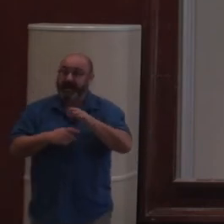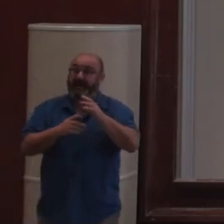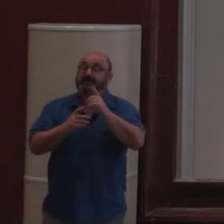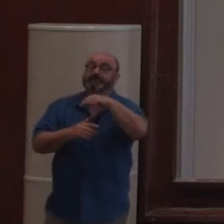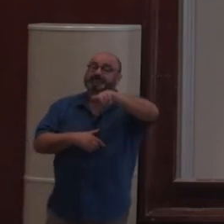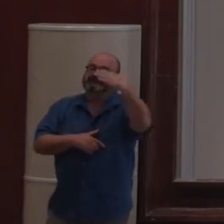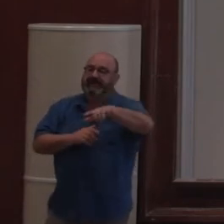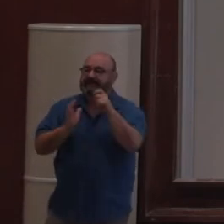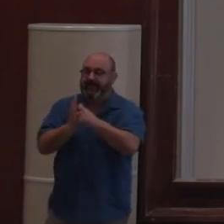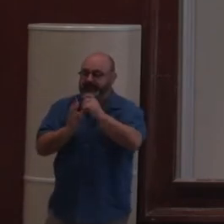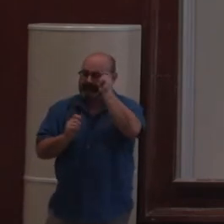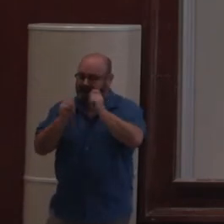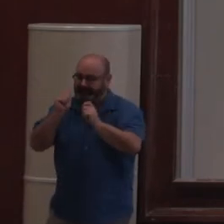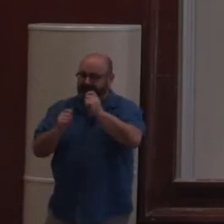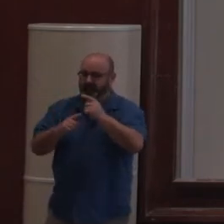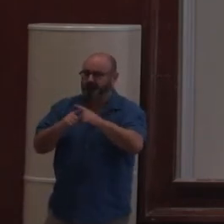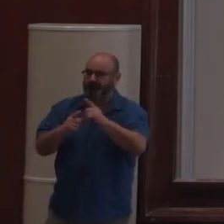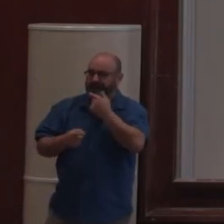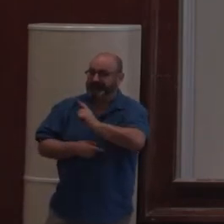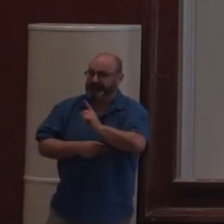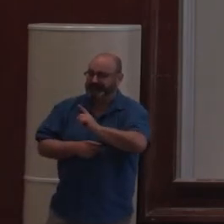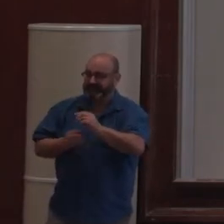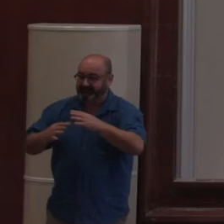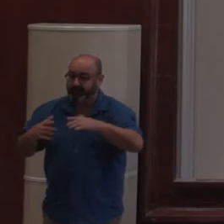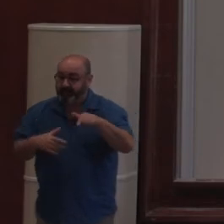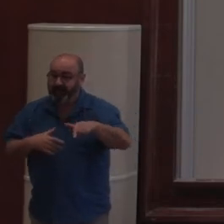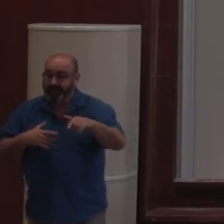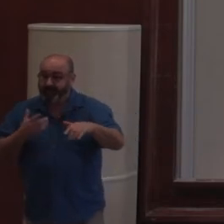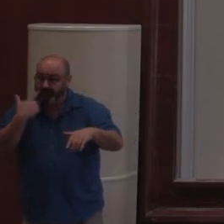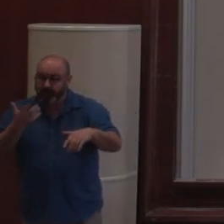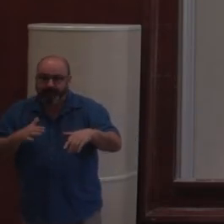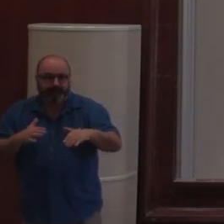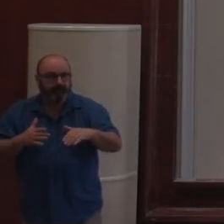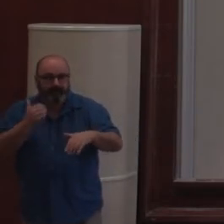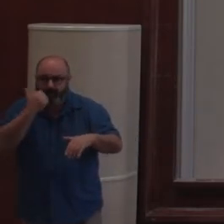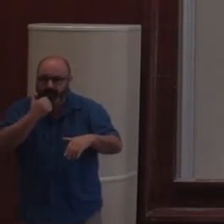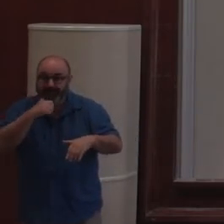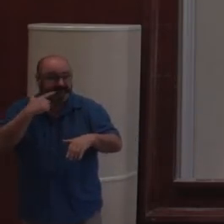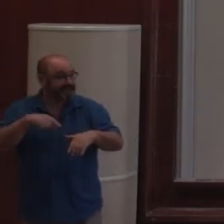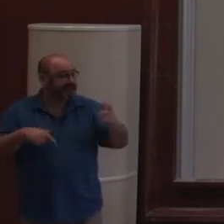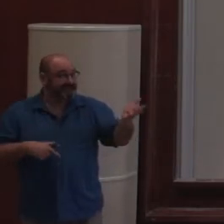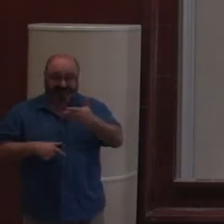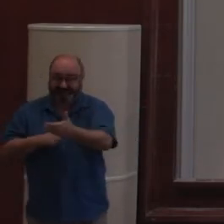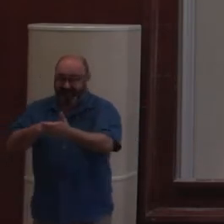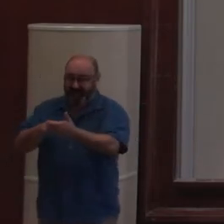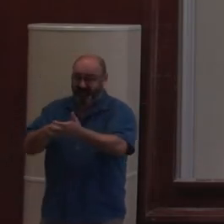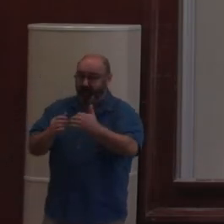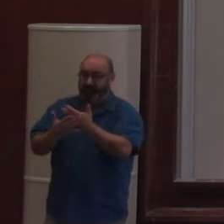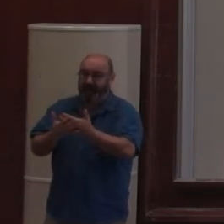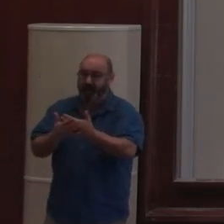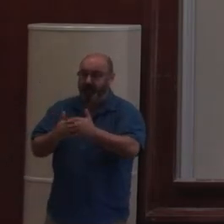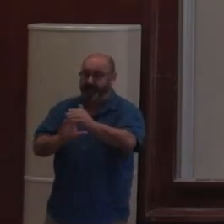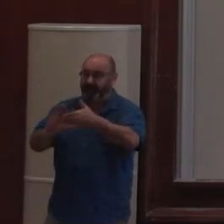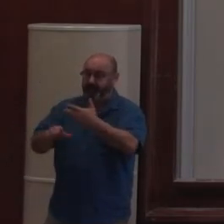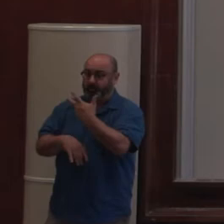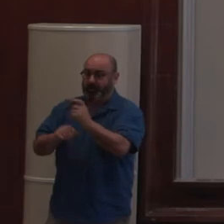les développeurs savent que les dates, ce n pas un sujet facile. C'est normal que ça coûte. Mais c'est embêtant parce que si là-dessus, j'ai de quoi calculer 3 dates sur la page